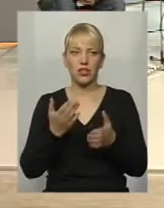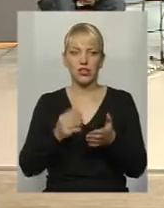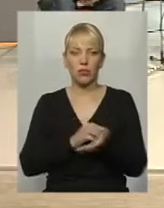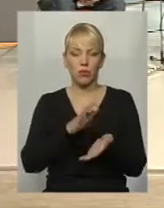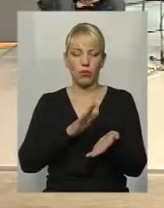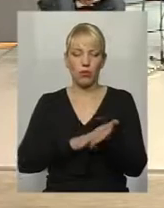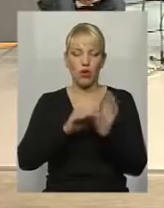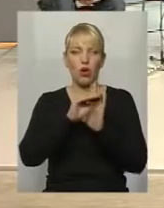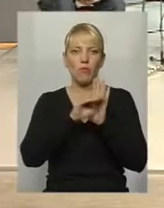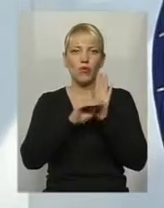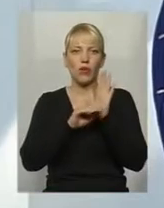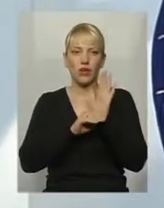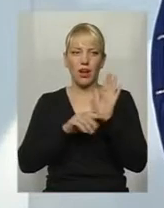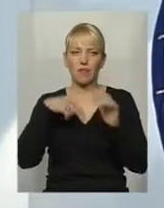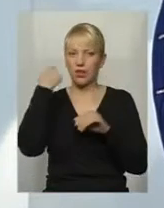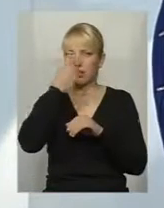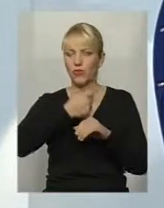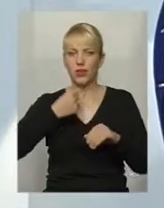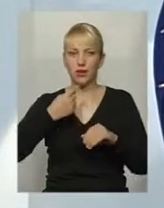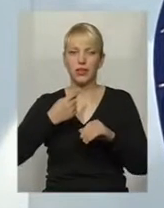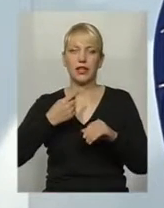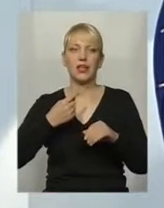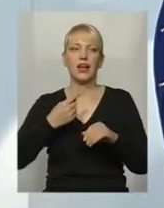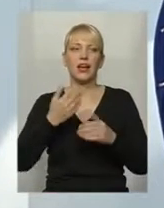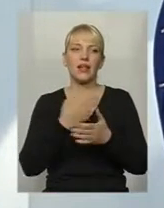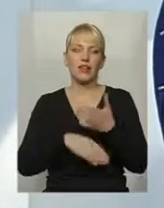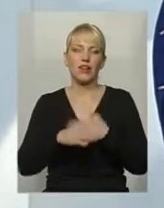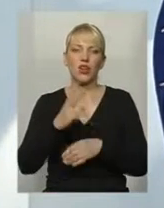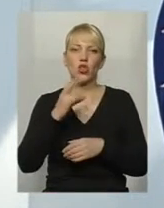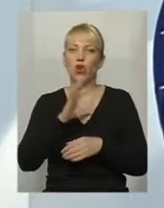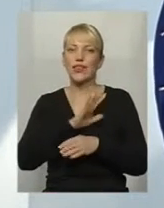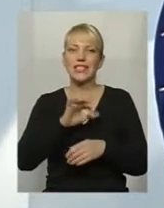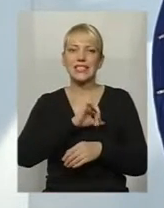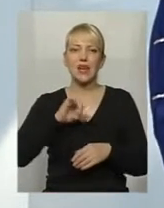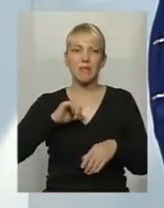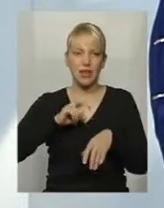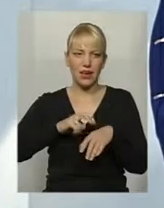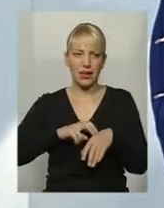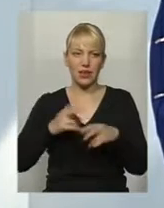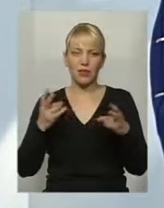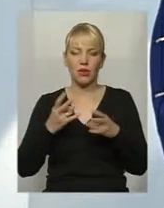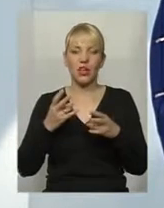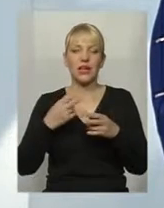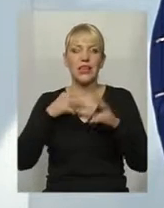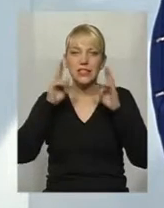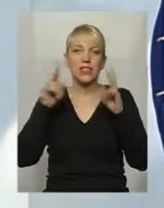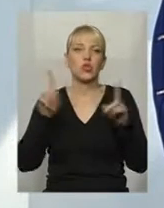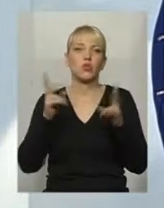індивідуальній програмі реабілітації інваліда. Проте не завжди самі лікарі розуміють, що, власне, потрібно незрячим.